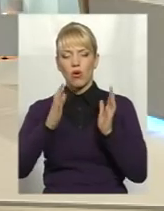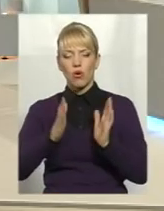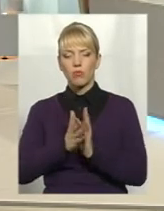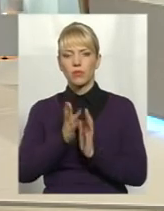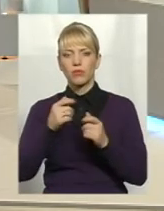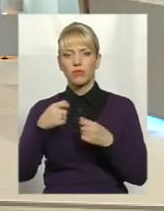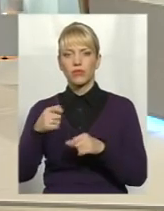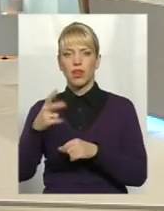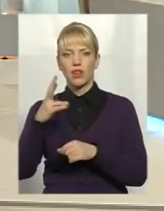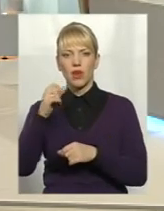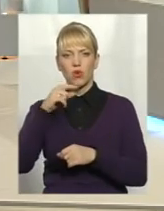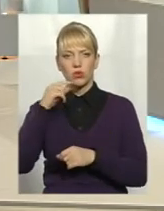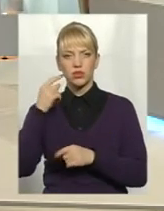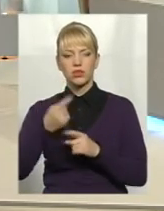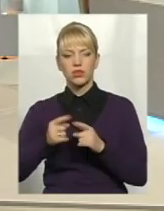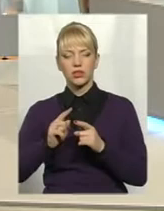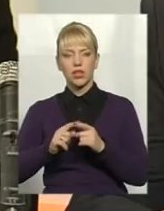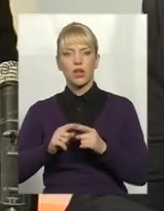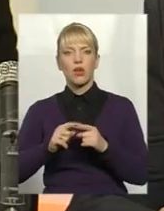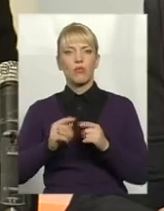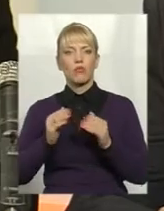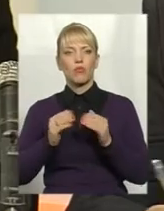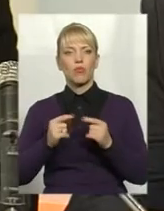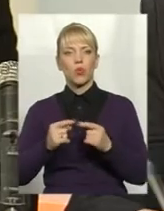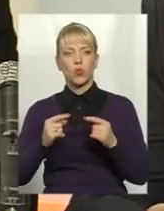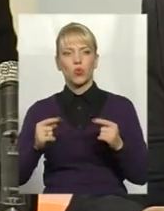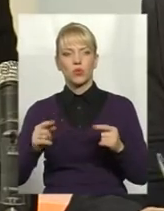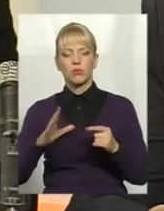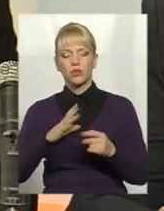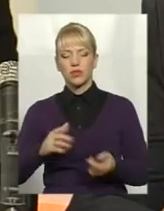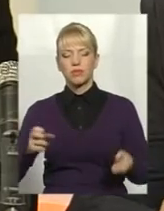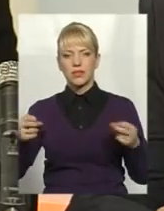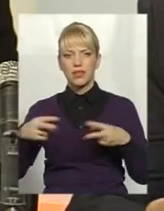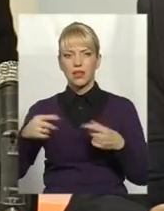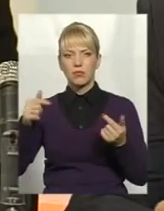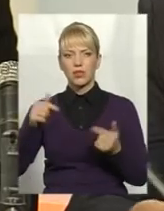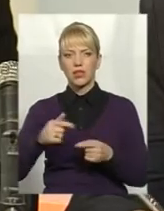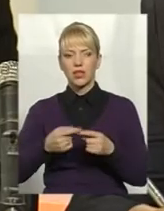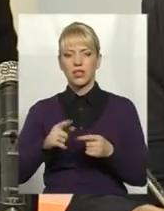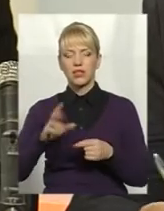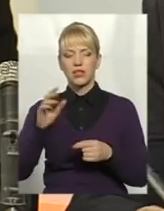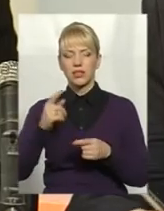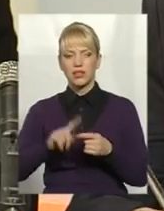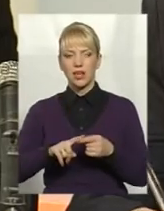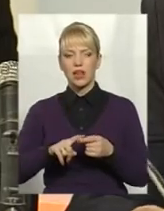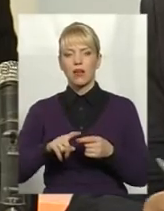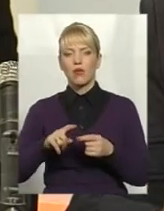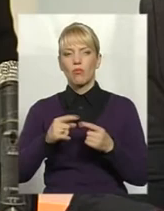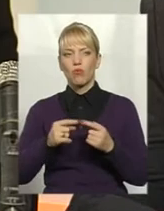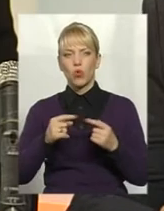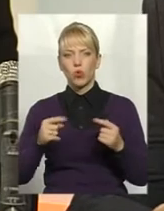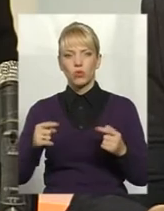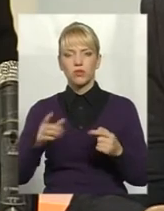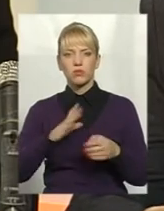І, звичайно, ця продукція спеціально призначена. Звичайно, ця продукція зразу же забороняється поставкою в Росію, це однозначно.